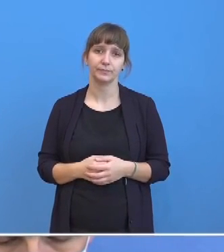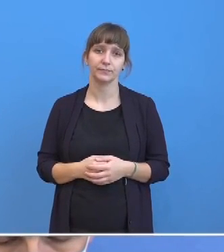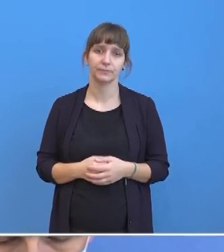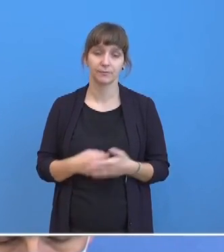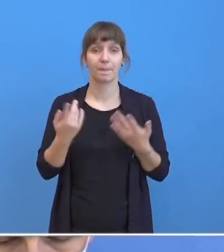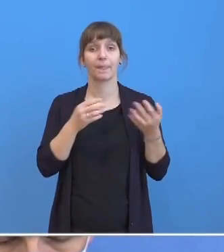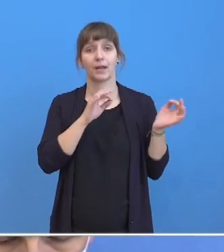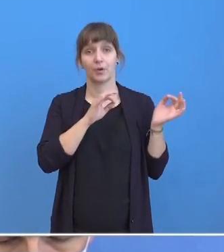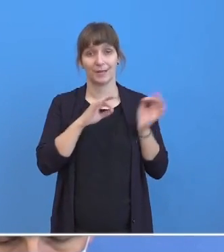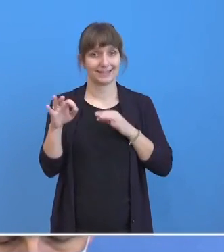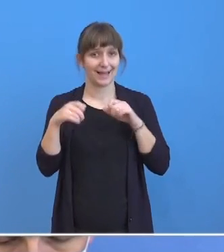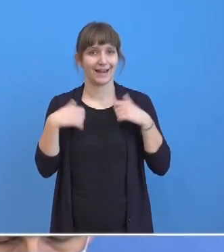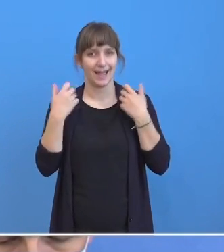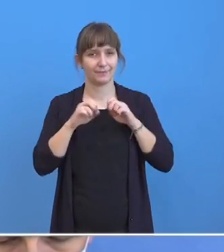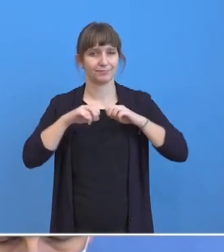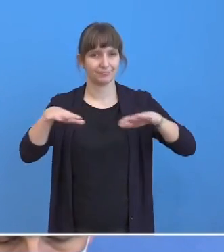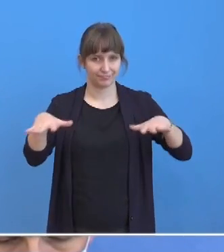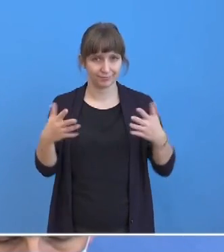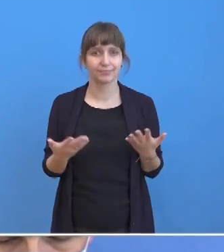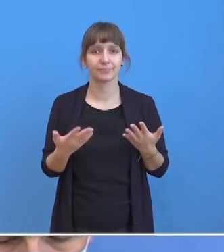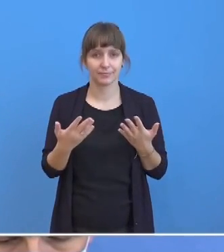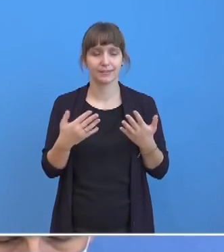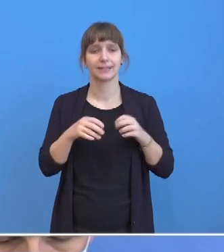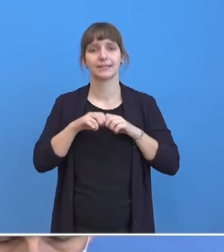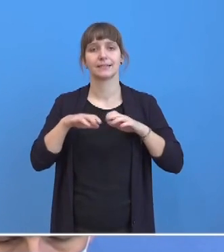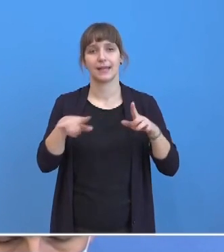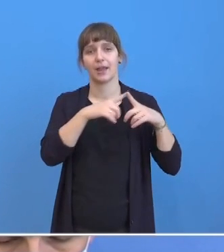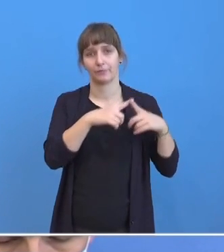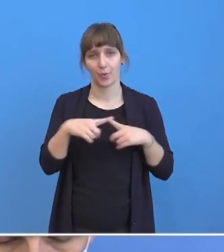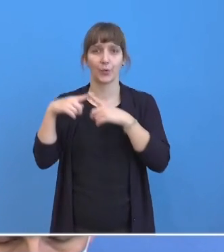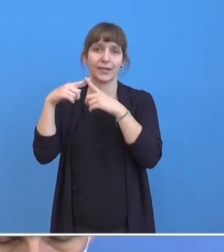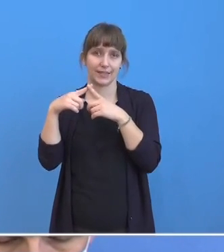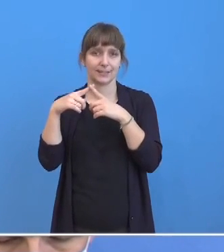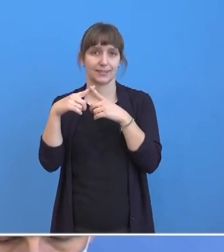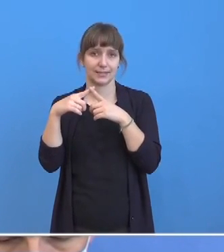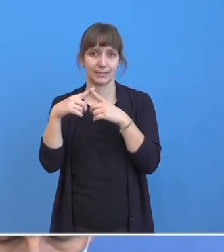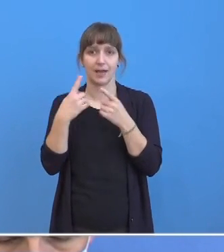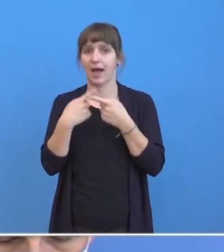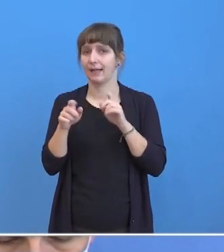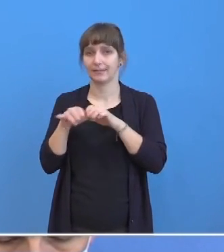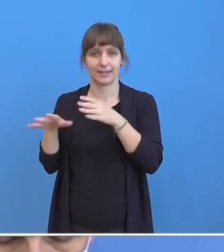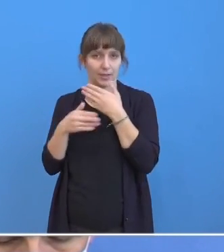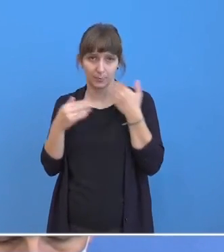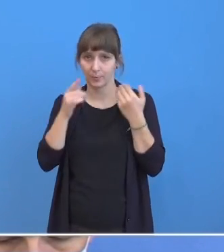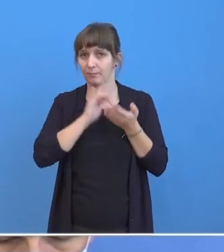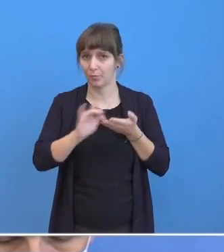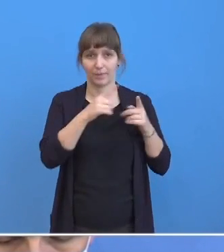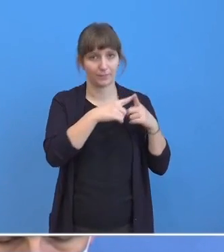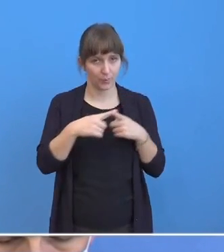Übertragen wird diese Regierungspressekonferenz auch von Phoenix. Und Phoenix unterstützt uns